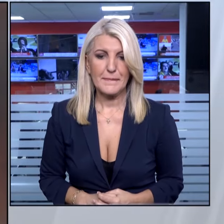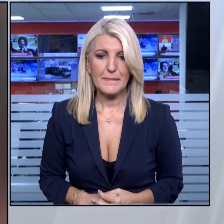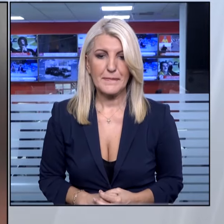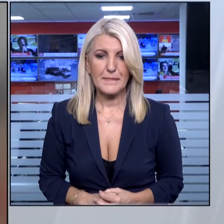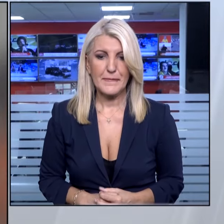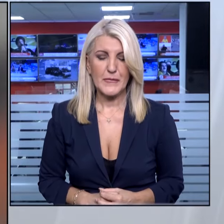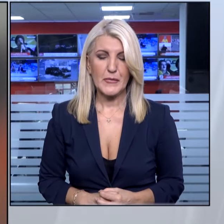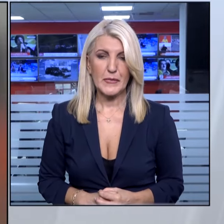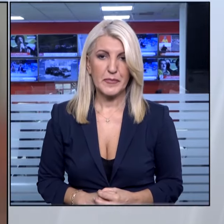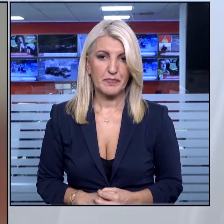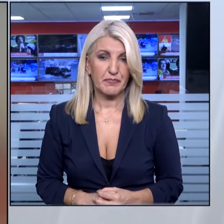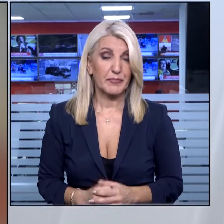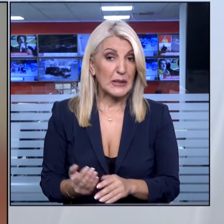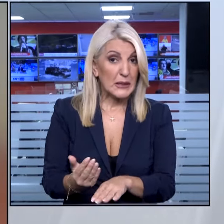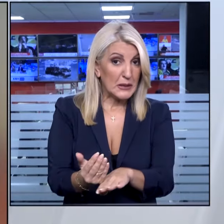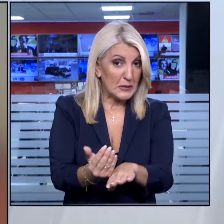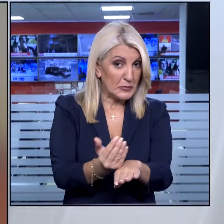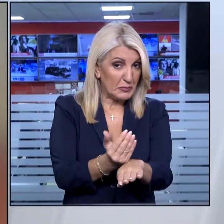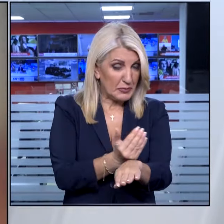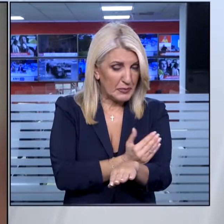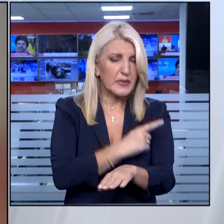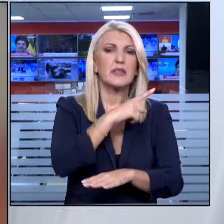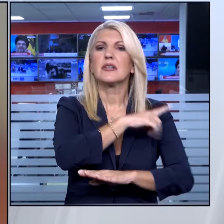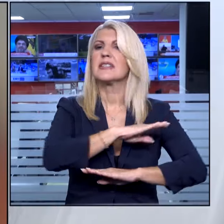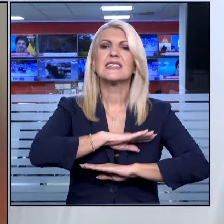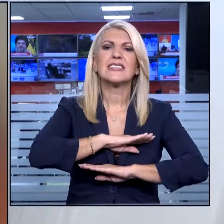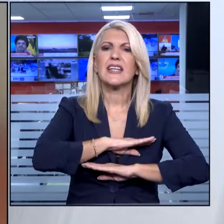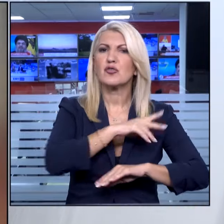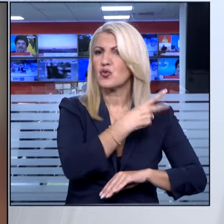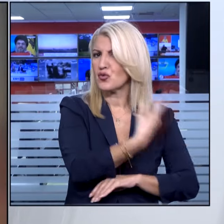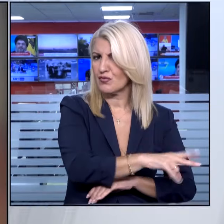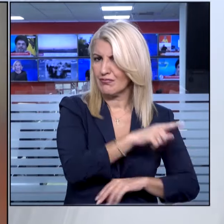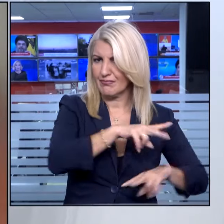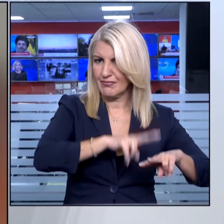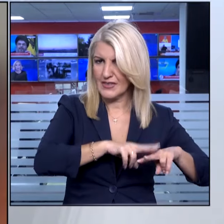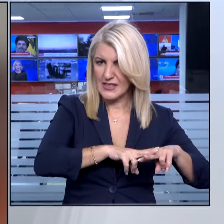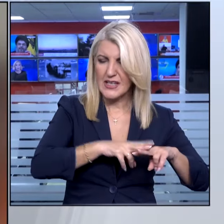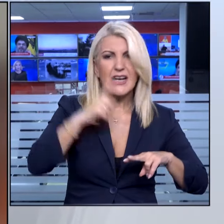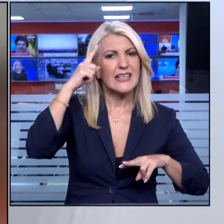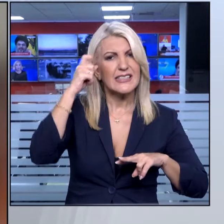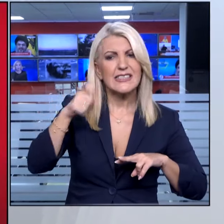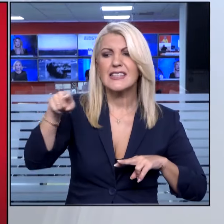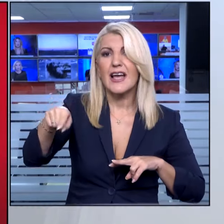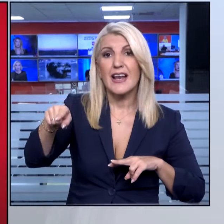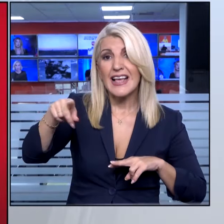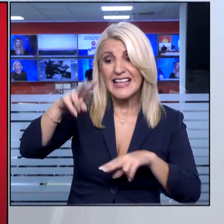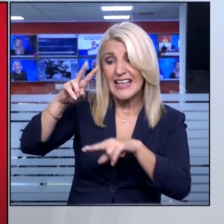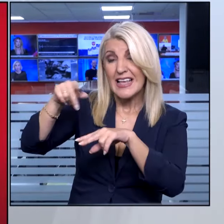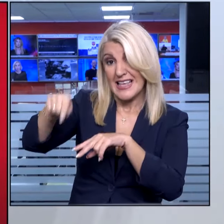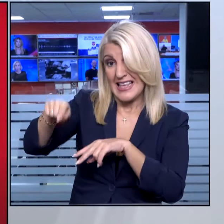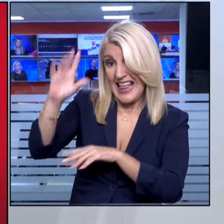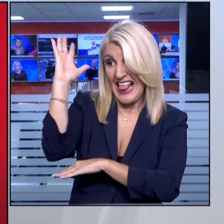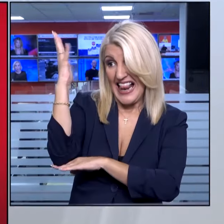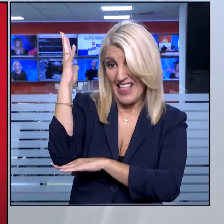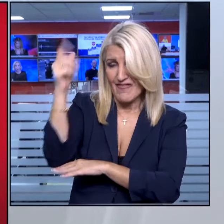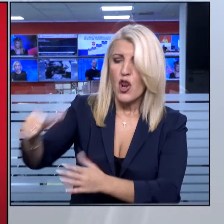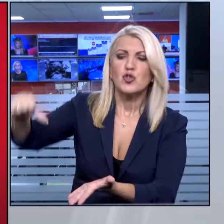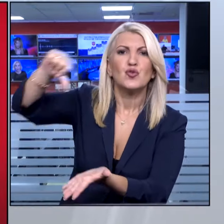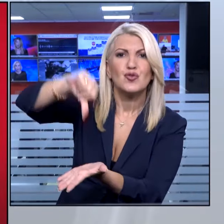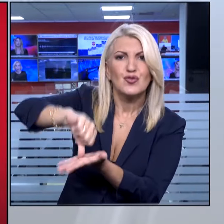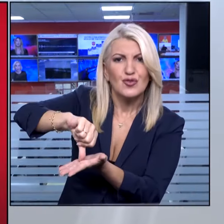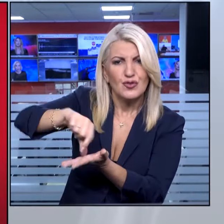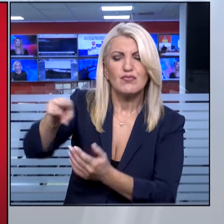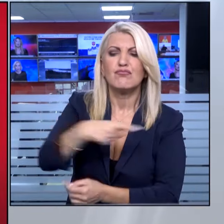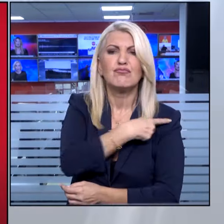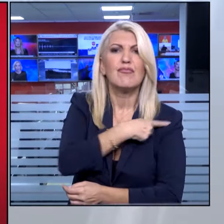Λίγες ώρες νωρίτερα οι Ισραηλινές δυνάμεις βομβαρδισαν το αρχηγείο της Χεσμολάχ στη Βυρυτό. Στόχος τους, όπως είπαν, ήταν ο